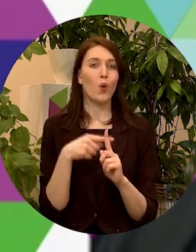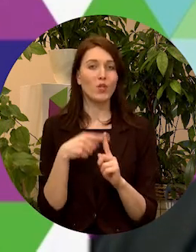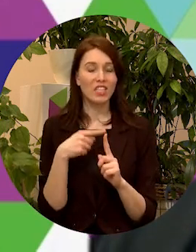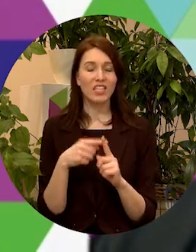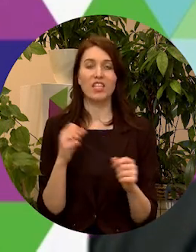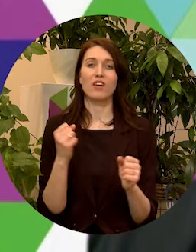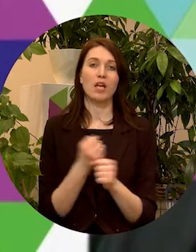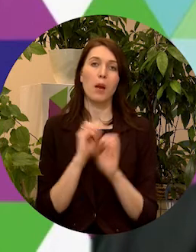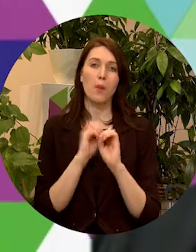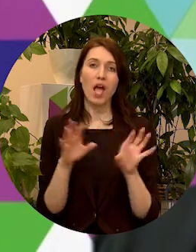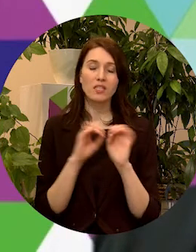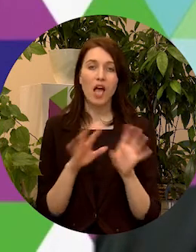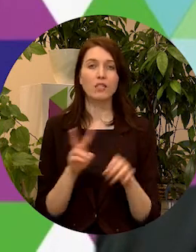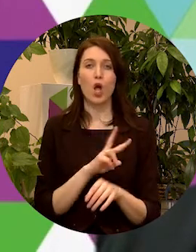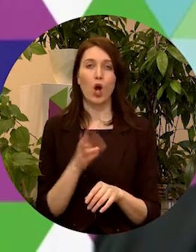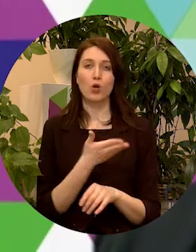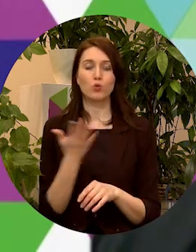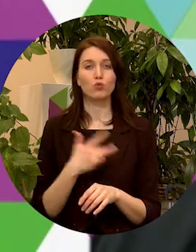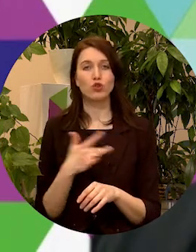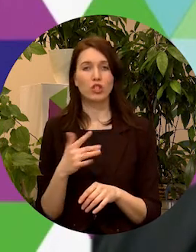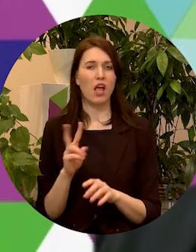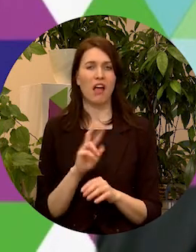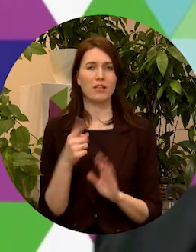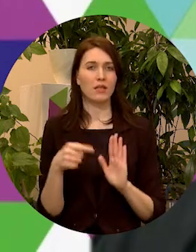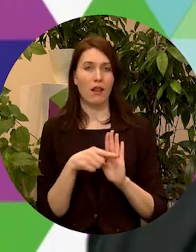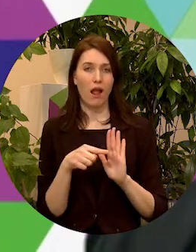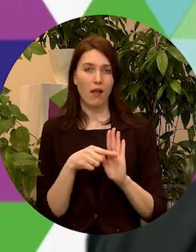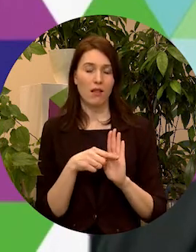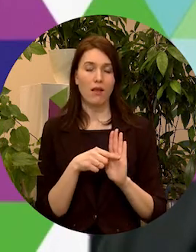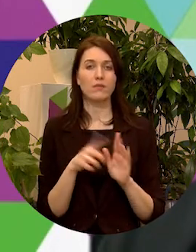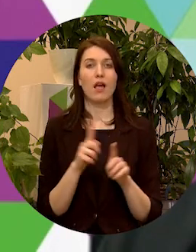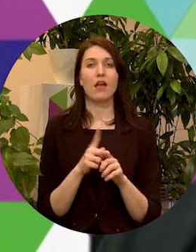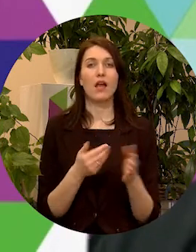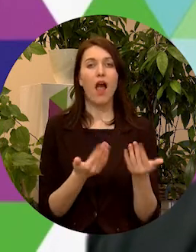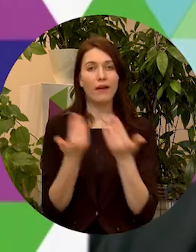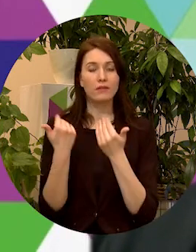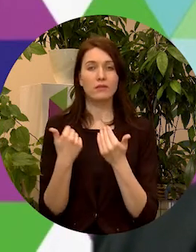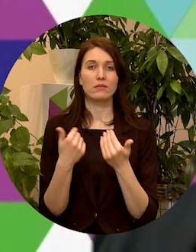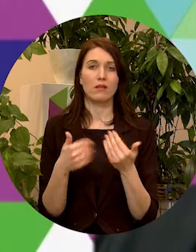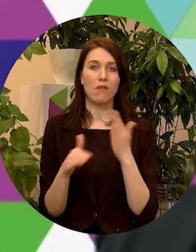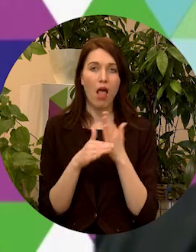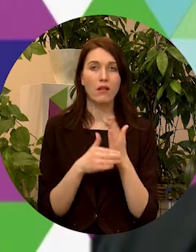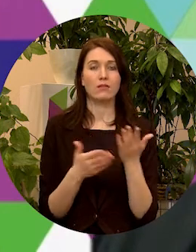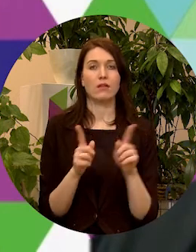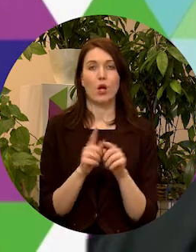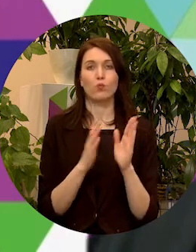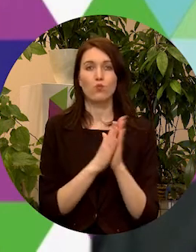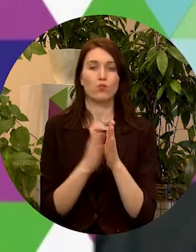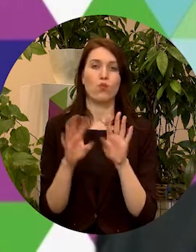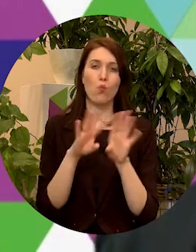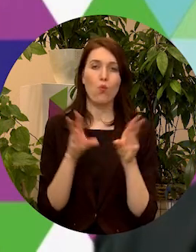pastāstīt to, kas jums šķiet, ka ir negatīvi, un aicināt palīdzēt, aicināt kopā,